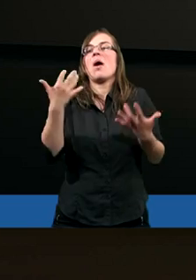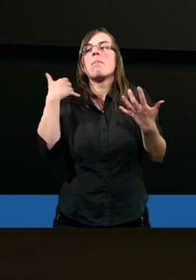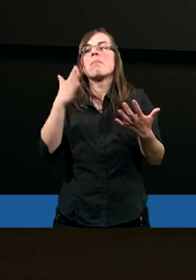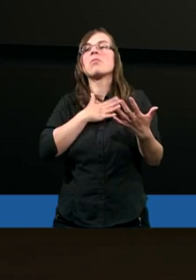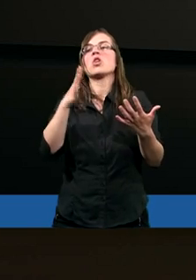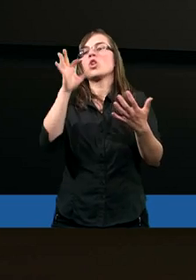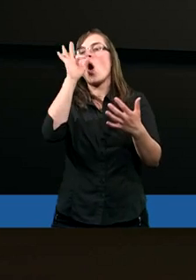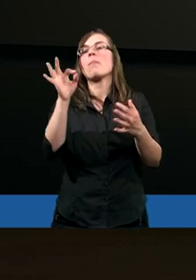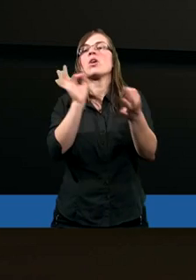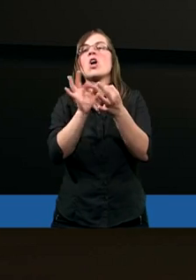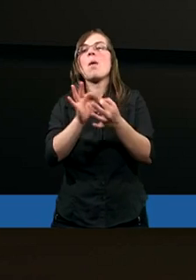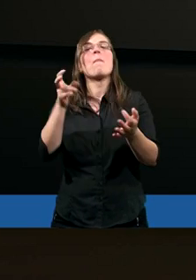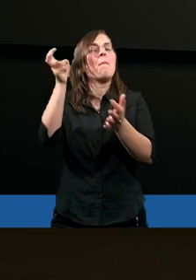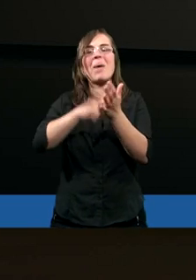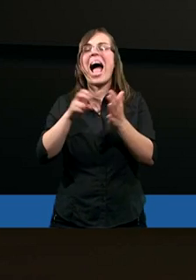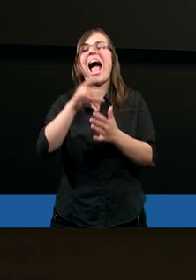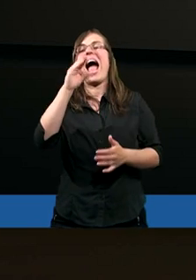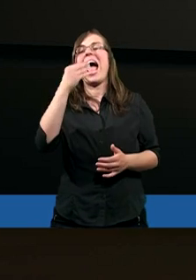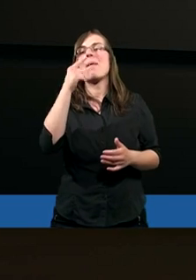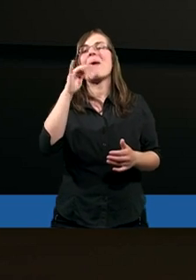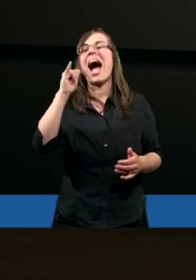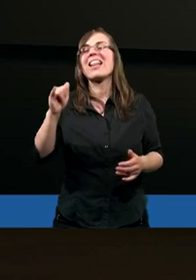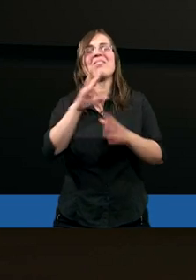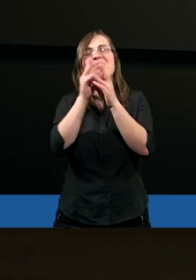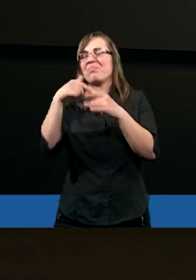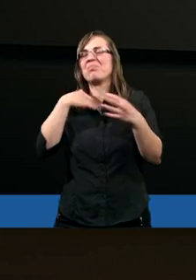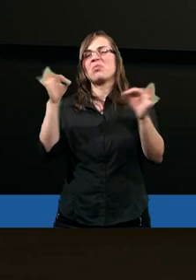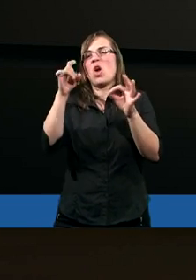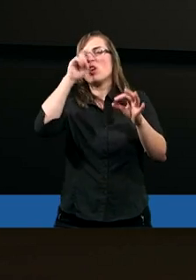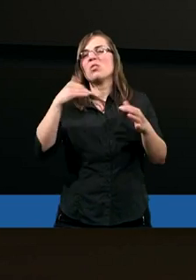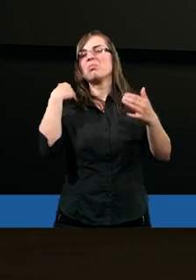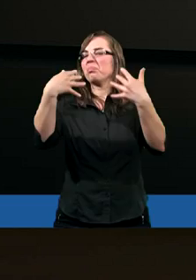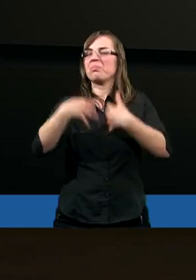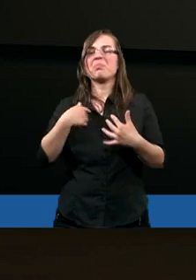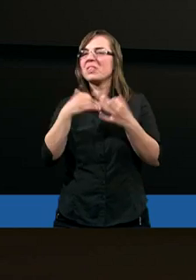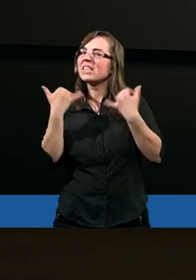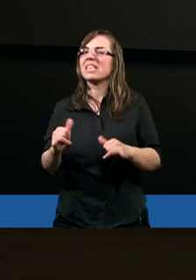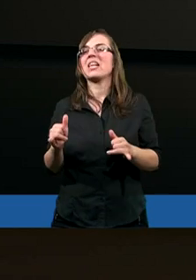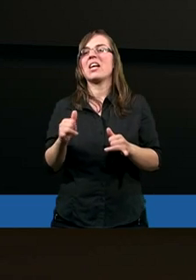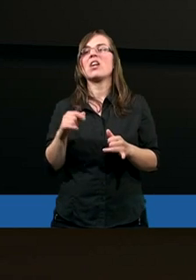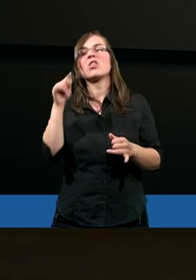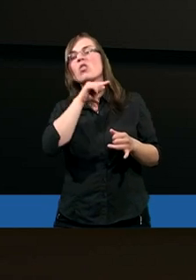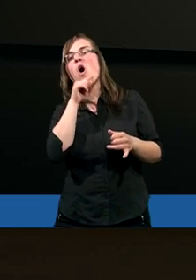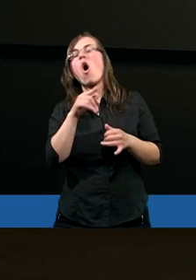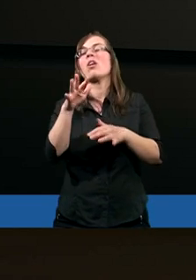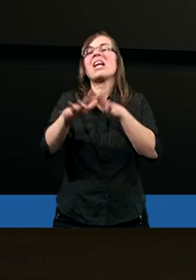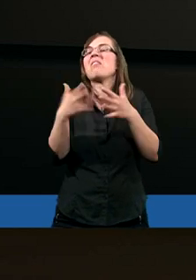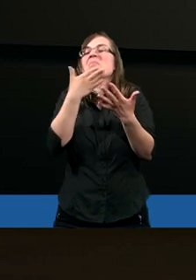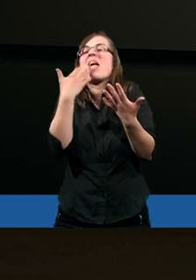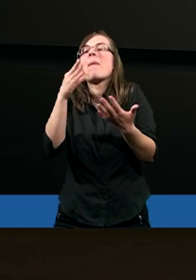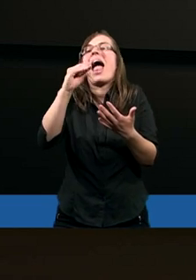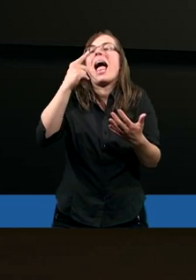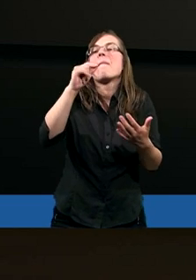kontaktów z innymi, zero empatii. Zresztą kiedyś powiedział mi kolega w pracy, że ty, Gośka, nie masz w ogóle empatii.